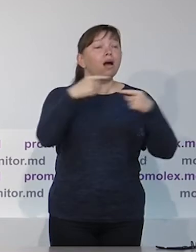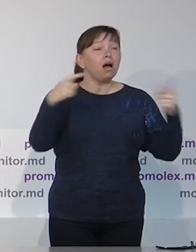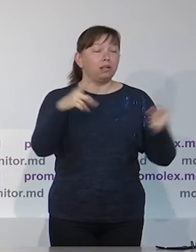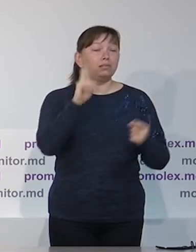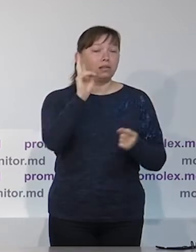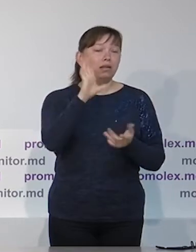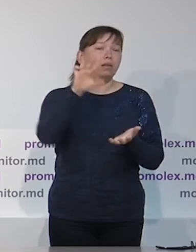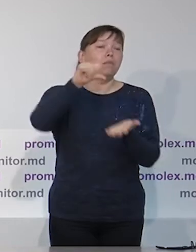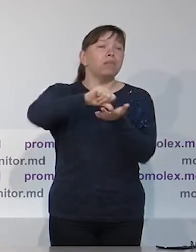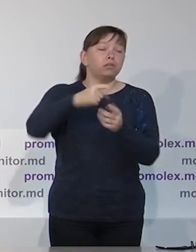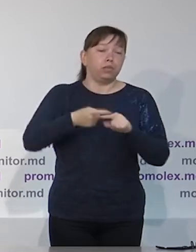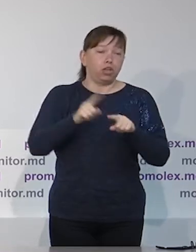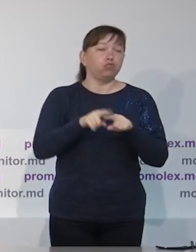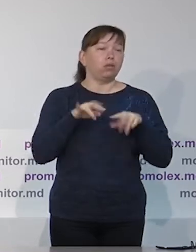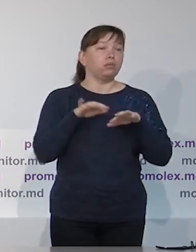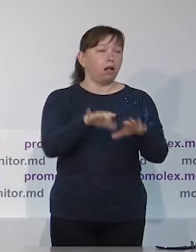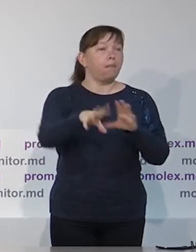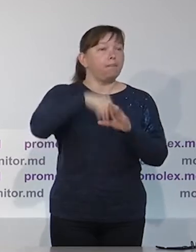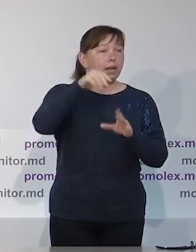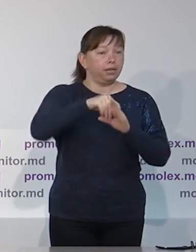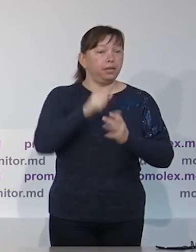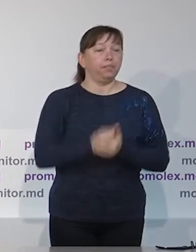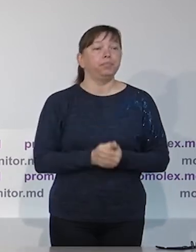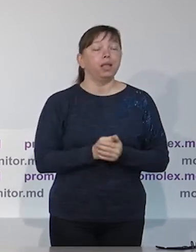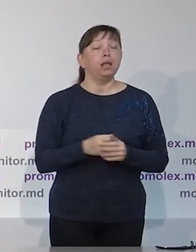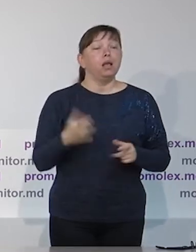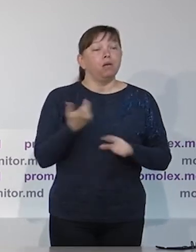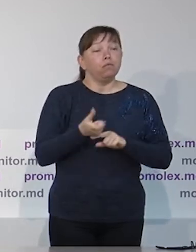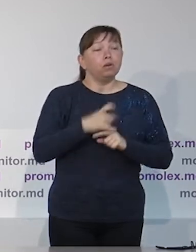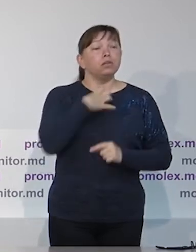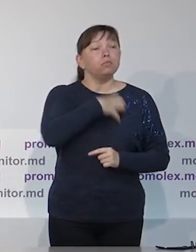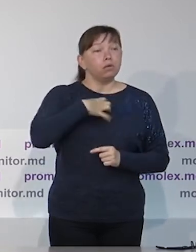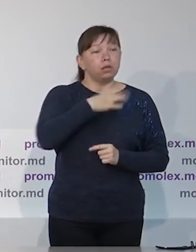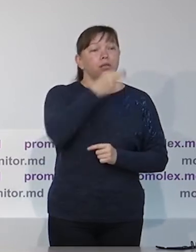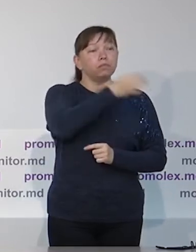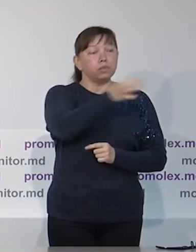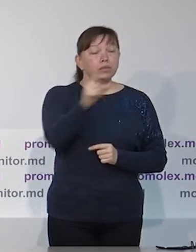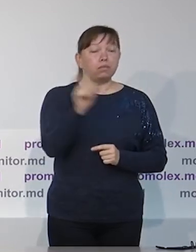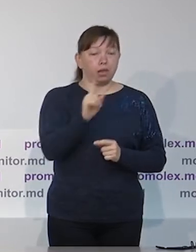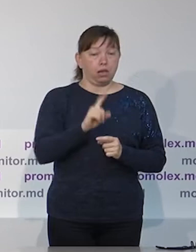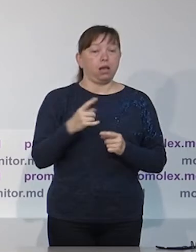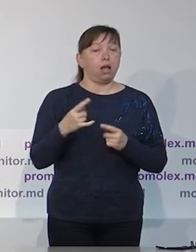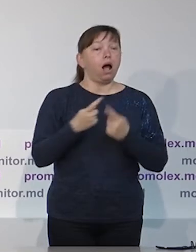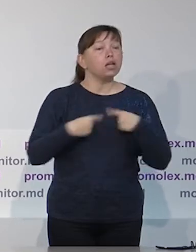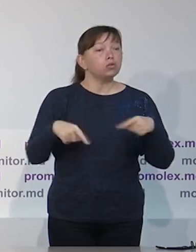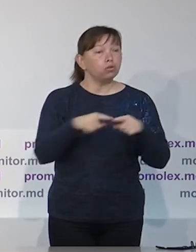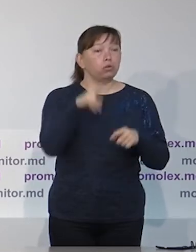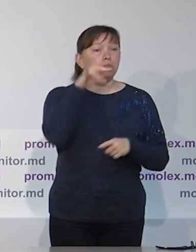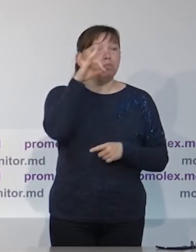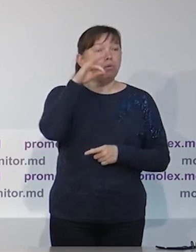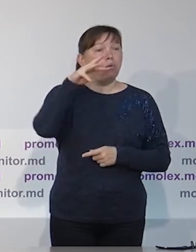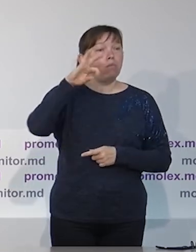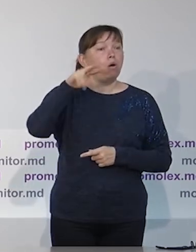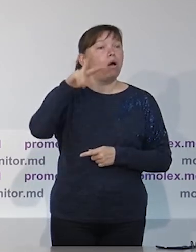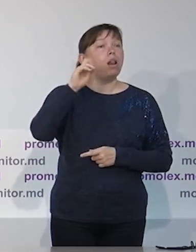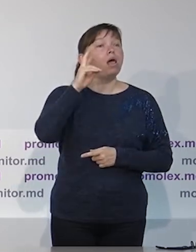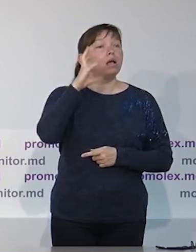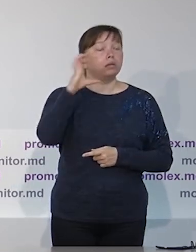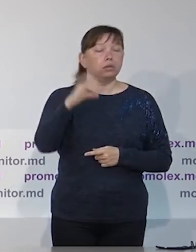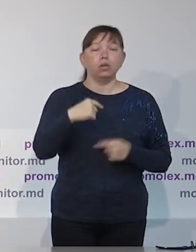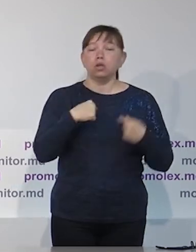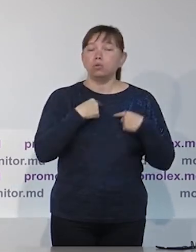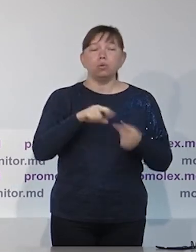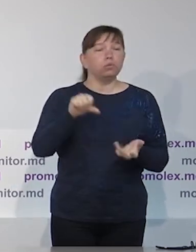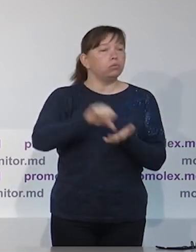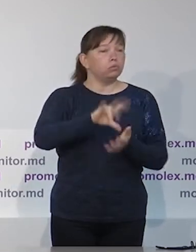направлены к избирательным конкурентам, ЦИКу и всем тем, кто участвует в этой